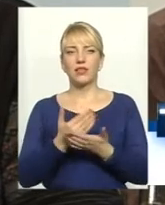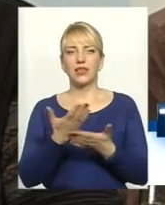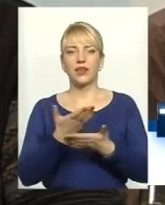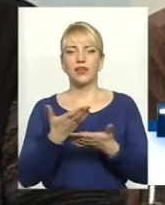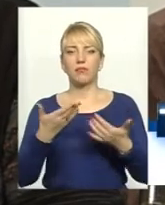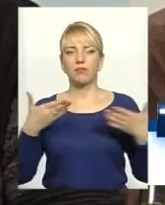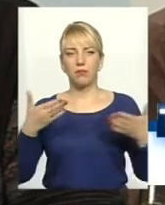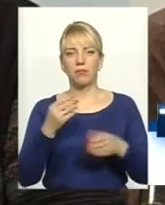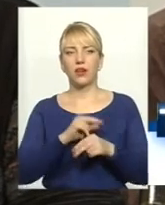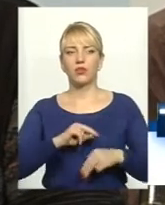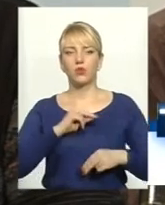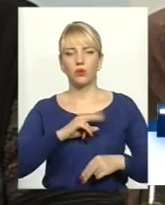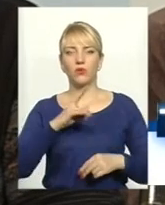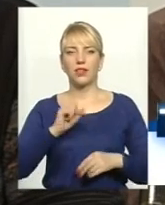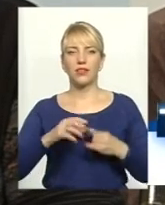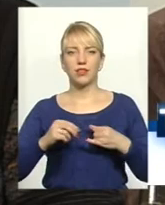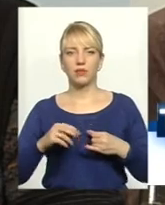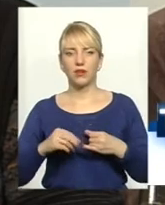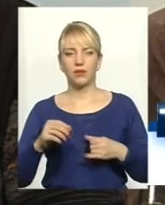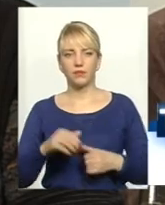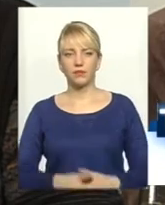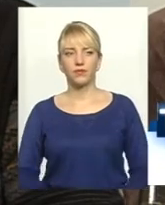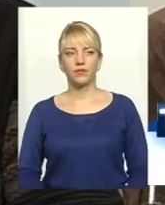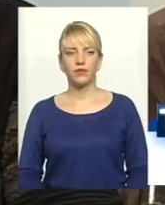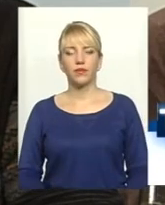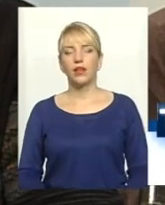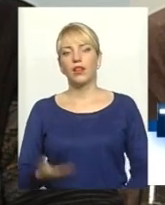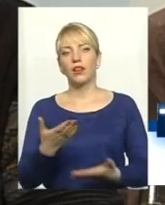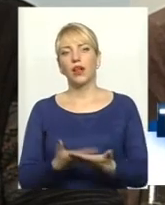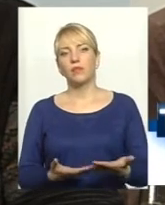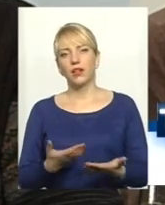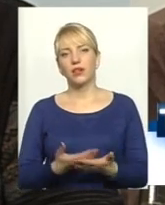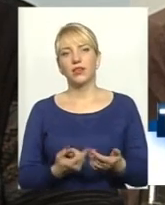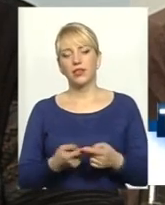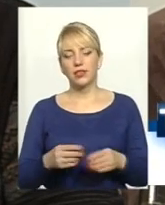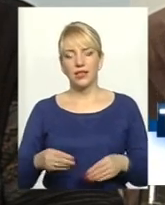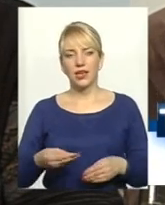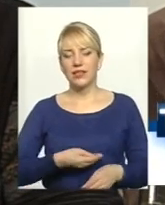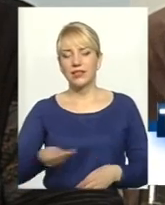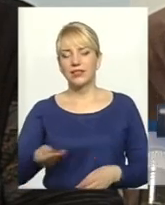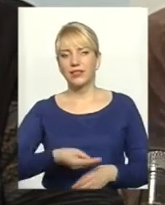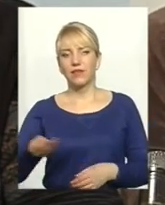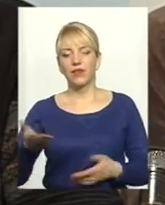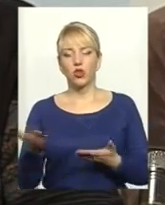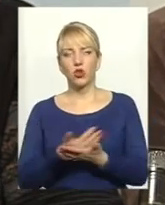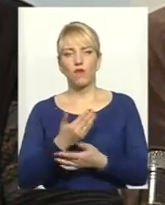ми працюємо на землі. А які з вами? Наприклад, це сівалка нового покоління Мзурі.